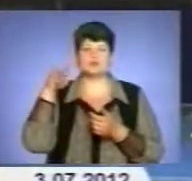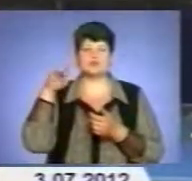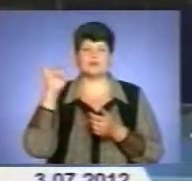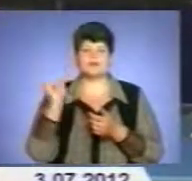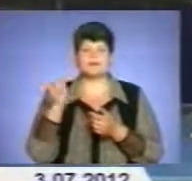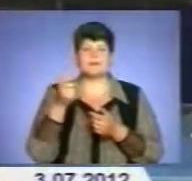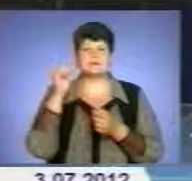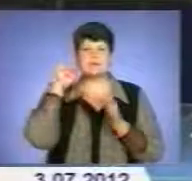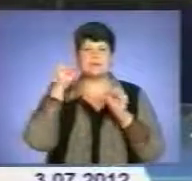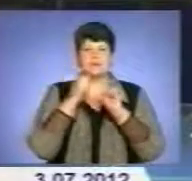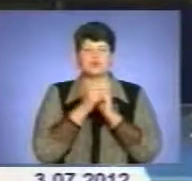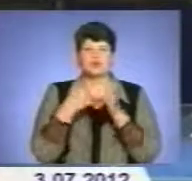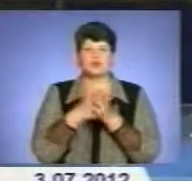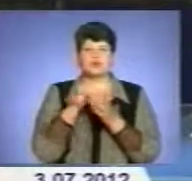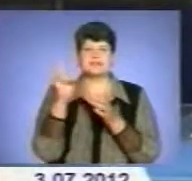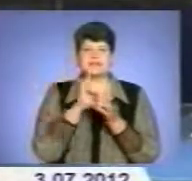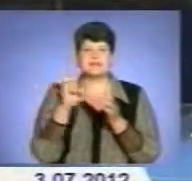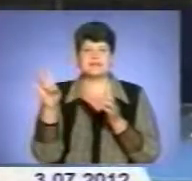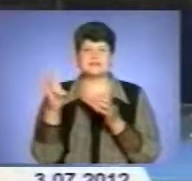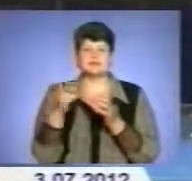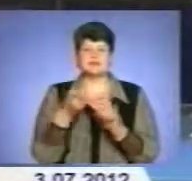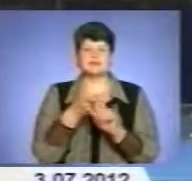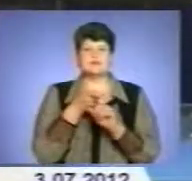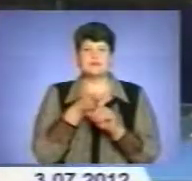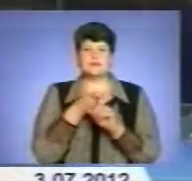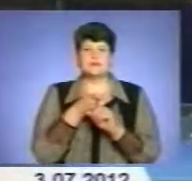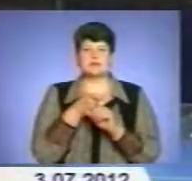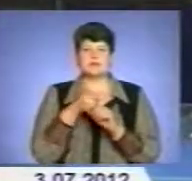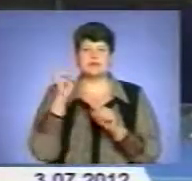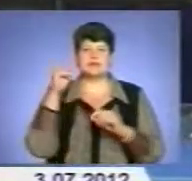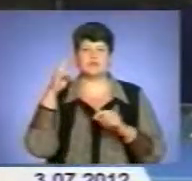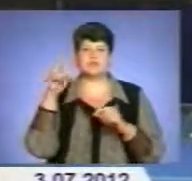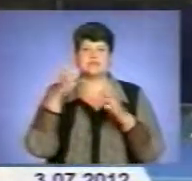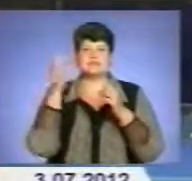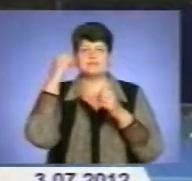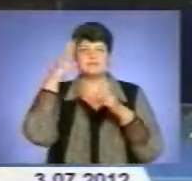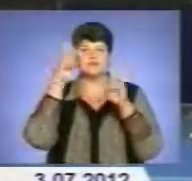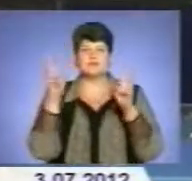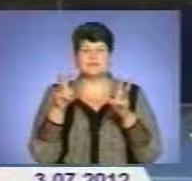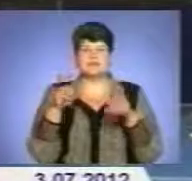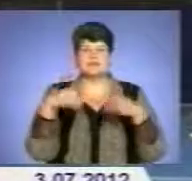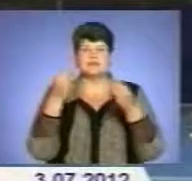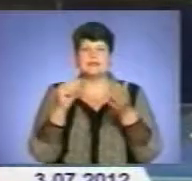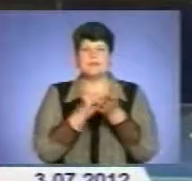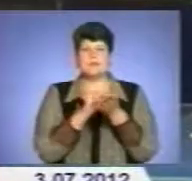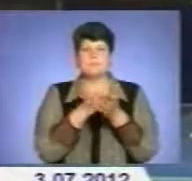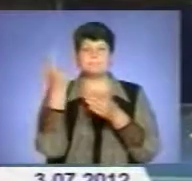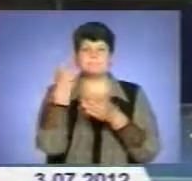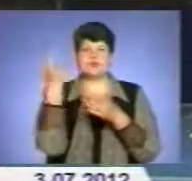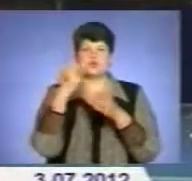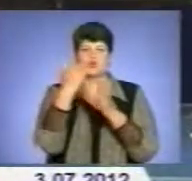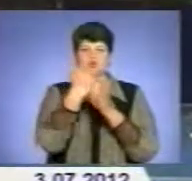християнських часів із личківців Гусятинського району з бруського ідола Світовида нагороджена дипломом першого ступеня фестивалю.